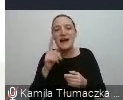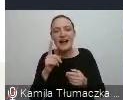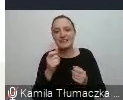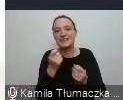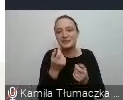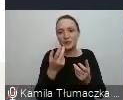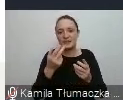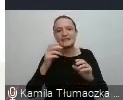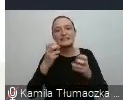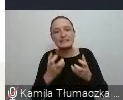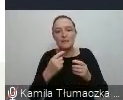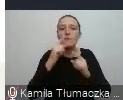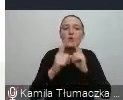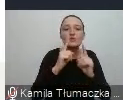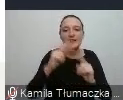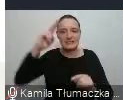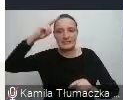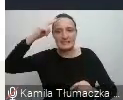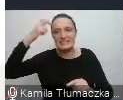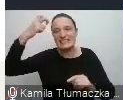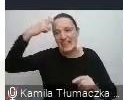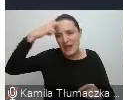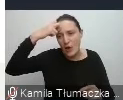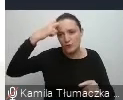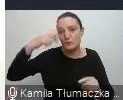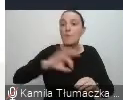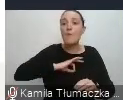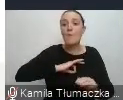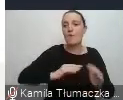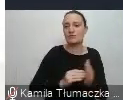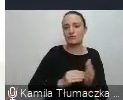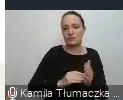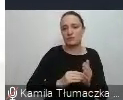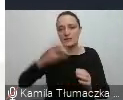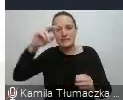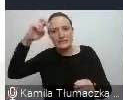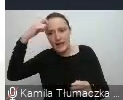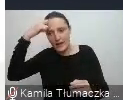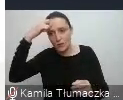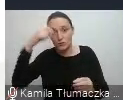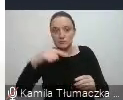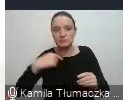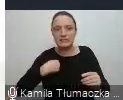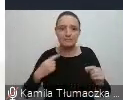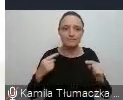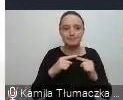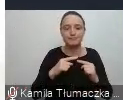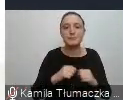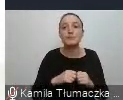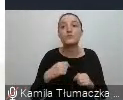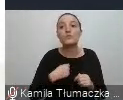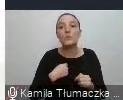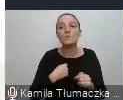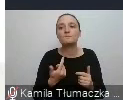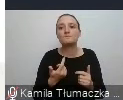o stereotypach. Właściwie nie porozmawiać, tylko opowiedzieć o swoim doświadczeniu, z którym się zetknęłam i o takim